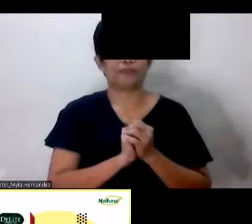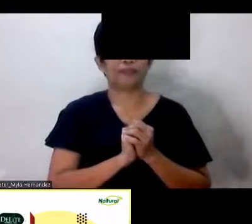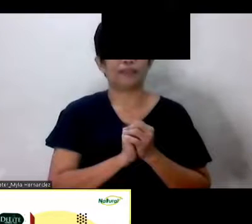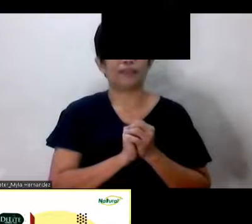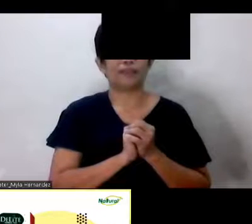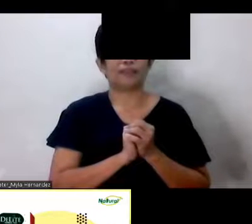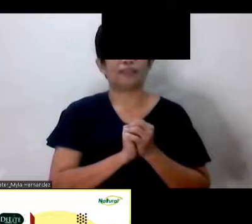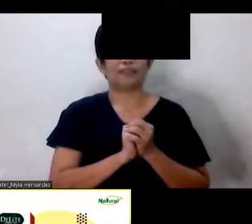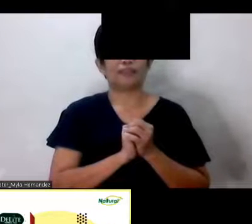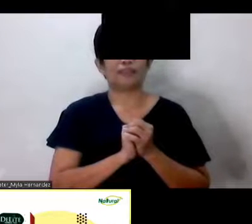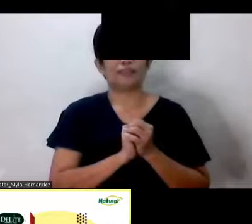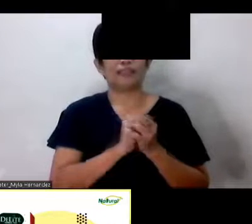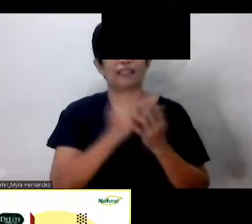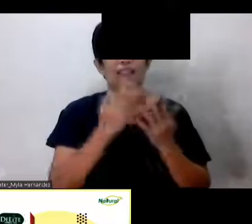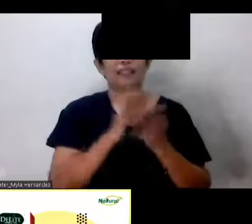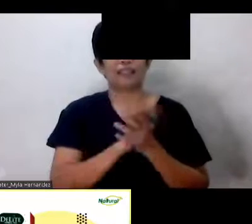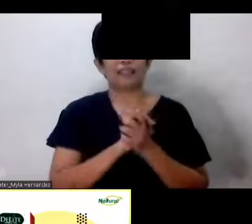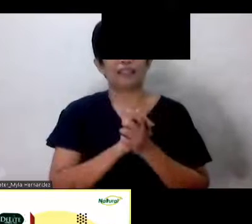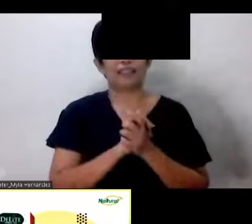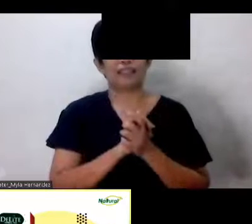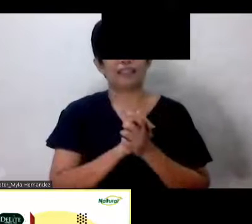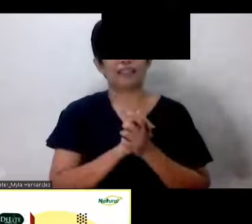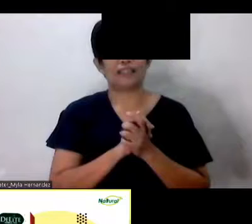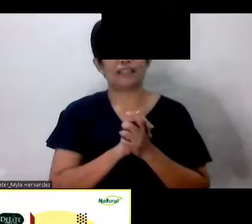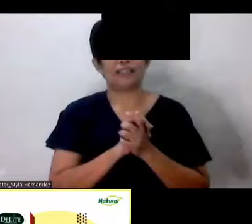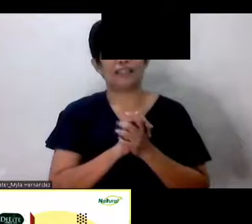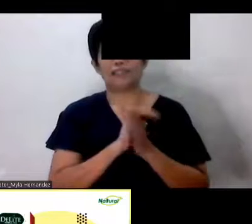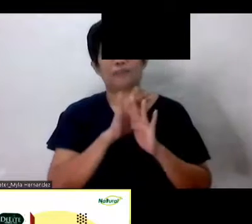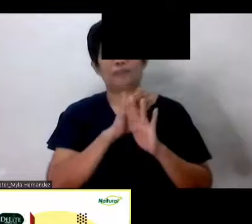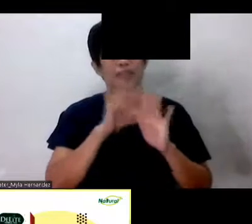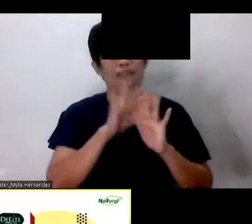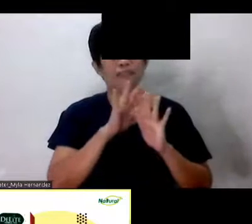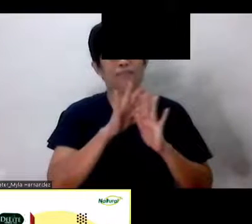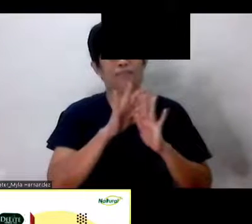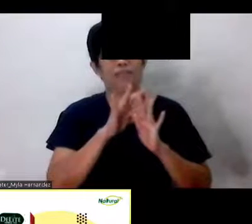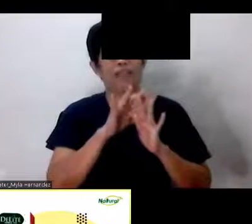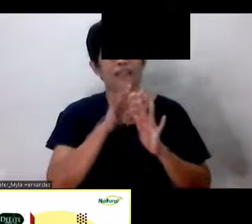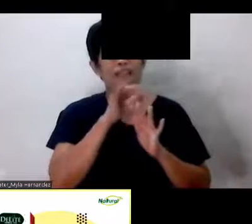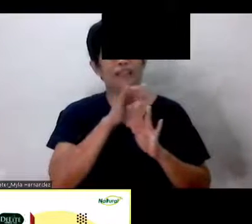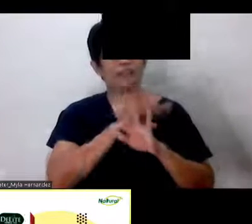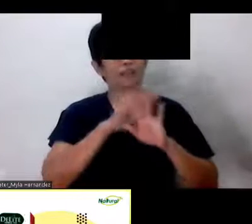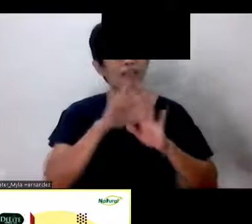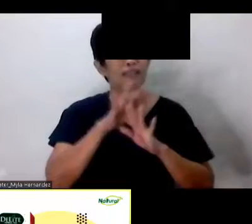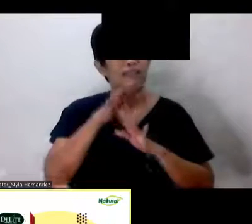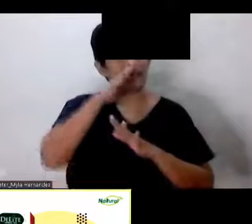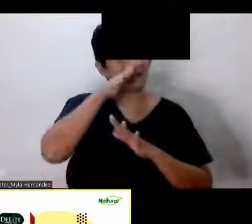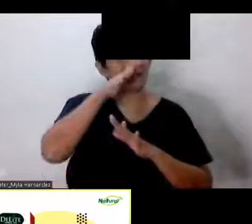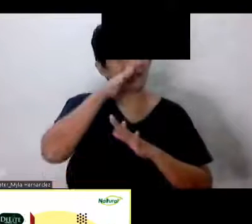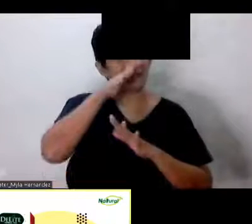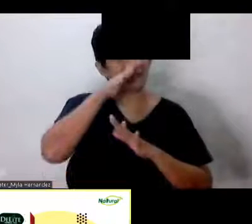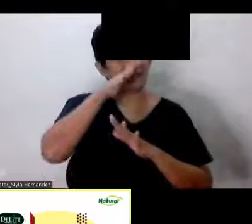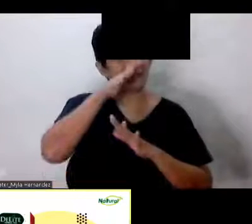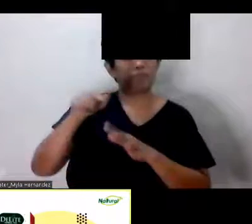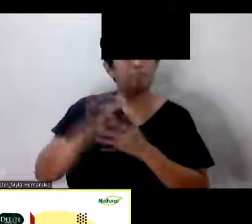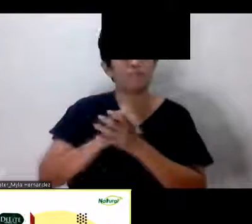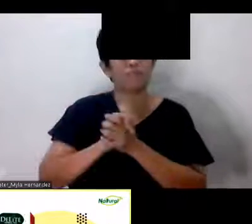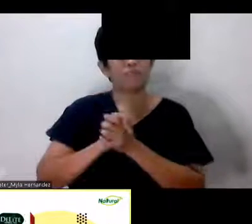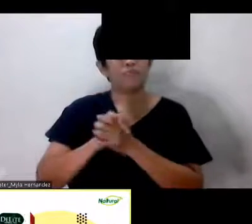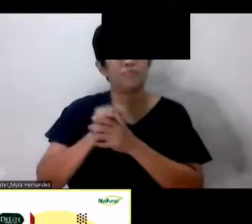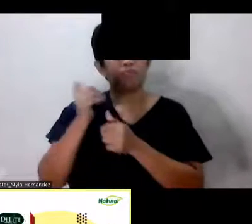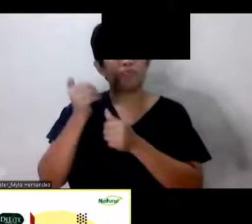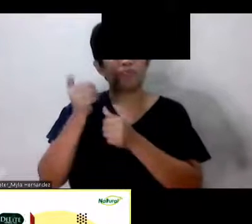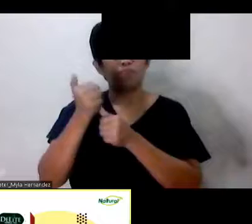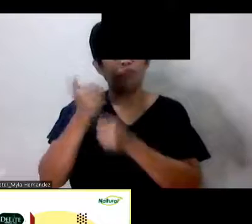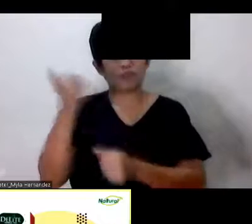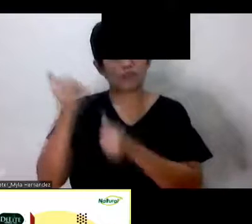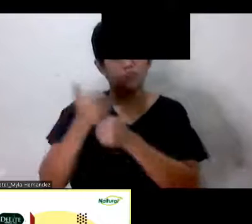you know just take light or set aside yung pagdumi Okay? Kasi araw-araw yan at at so naririnig